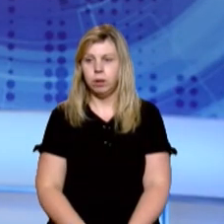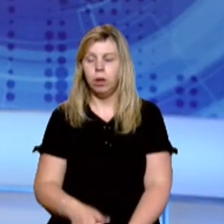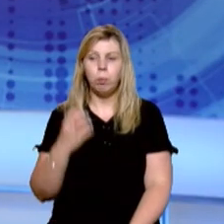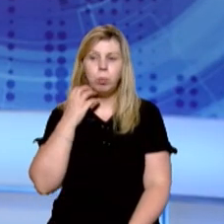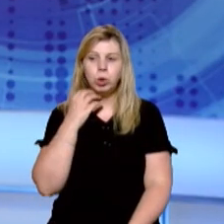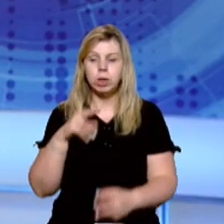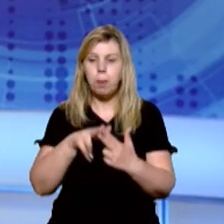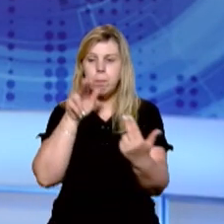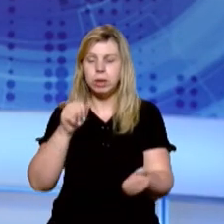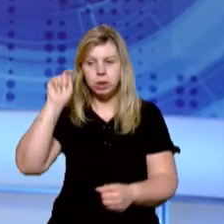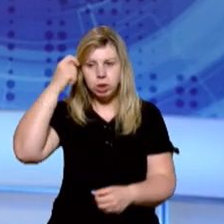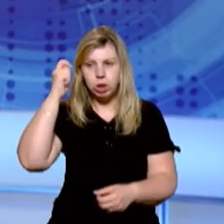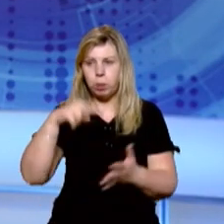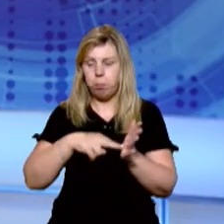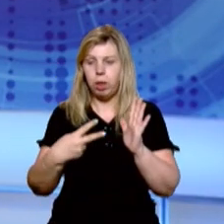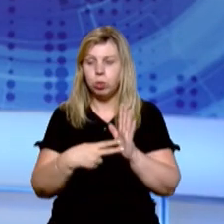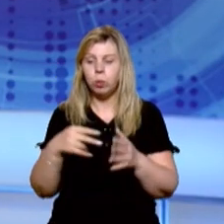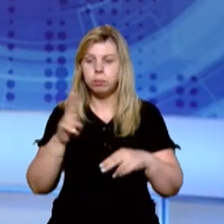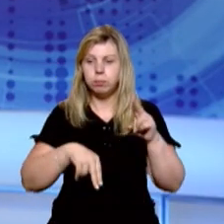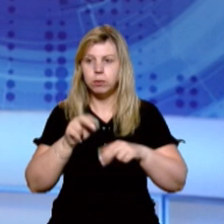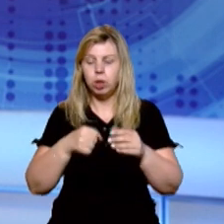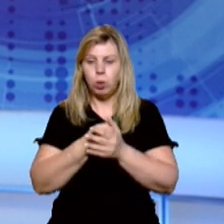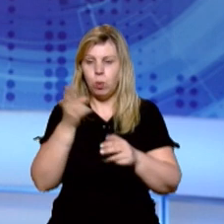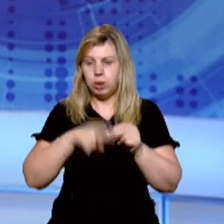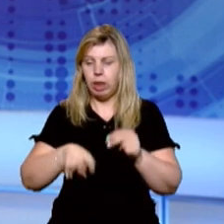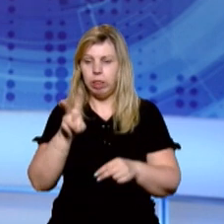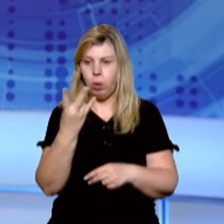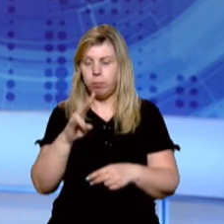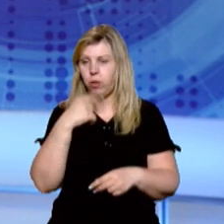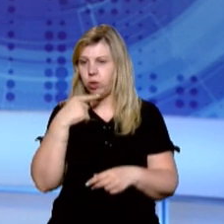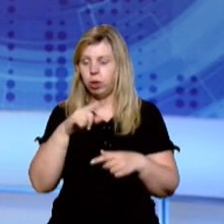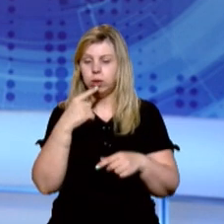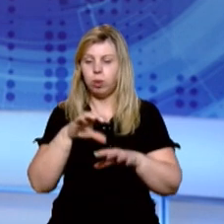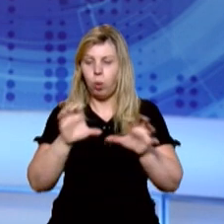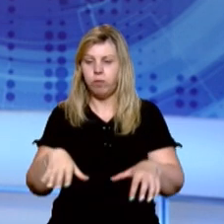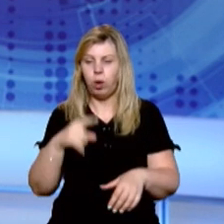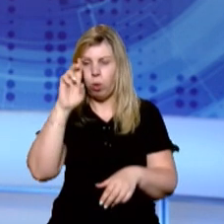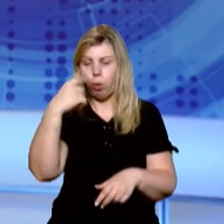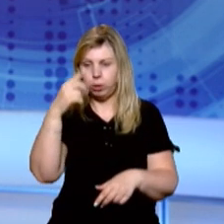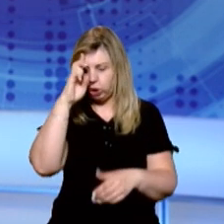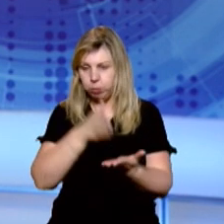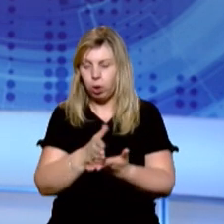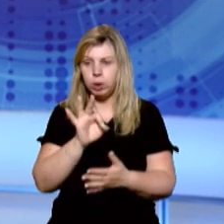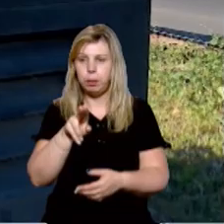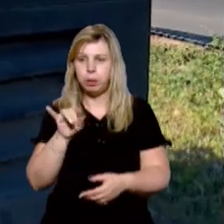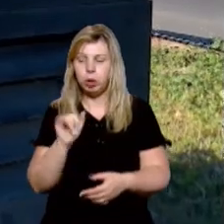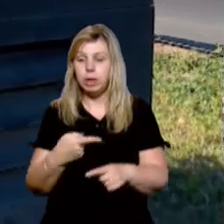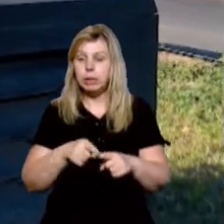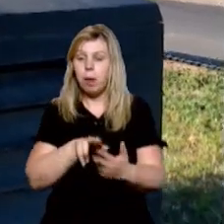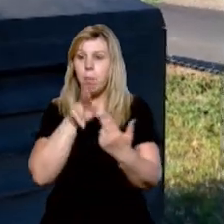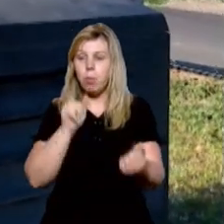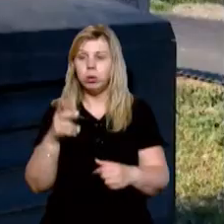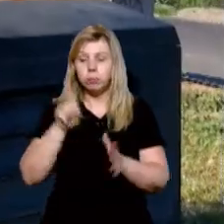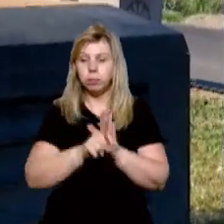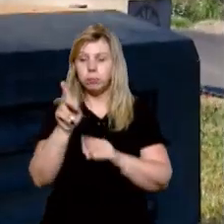Буштинський міст на Тячівщині планують добудувати до листопада. Про це сказав голова облдержадміністрації Олексій Петров. Цей міст